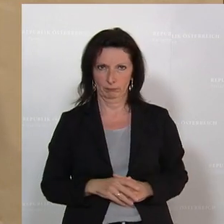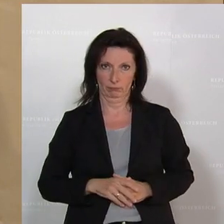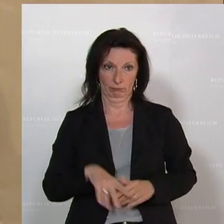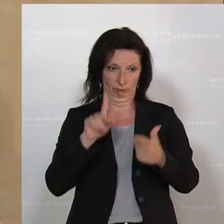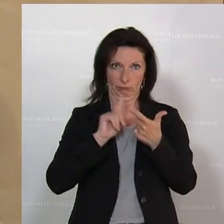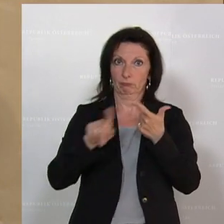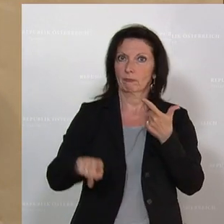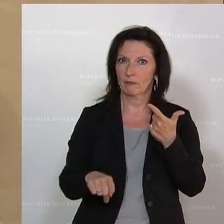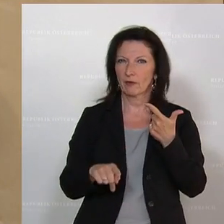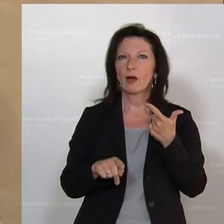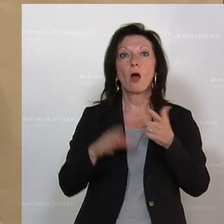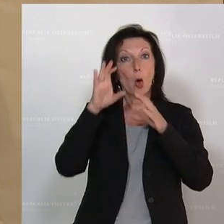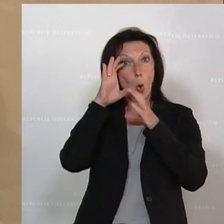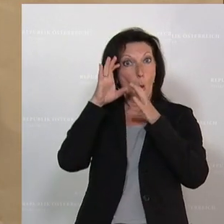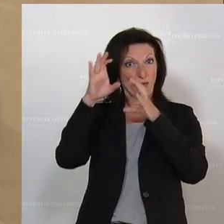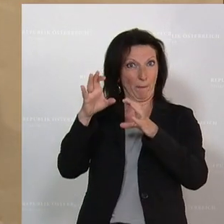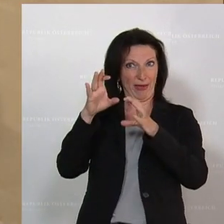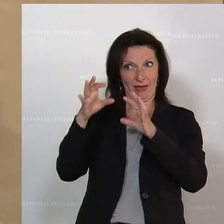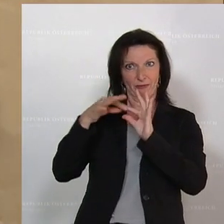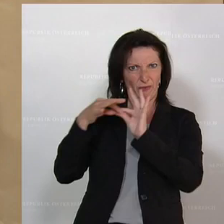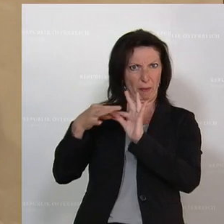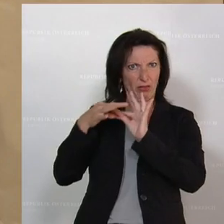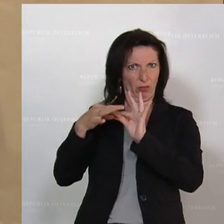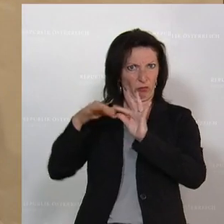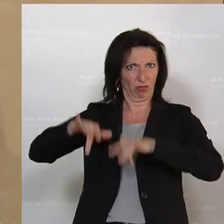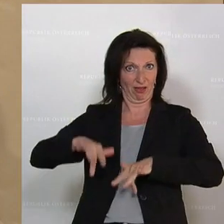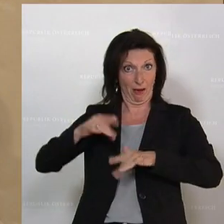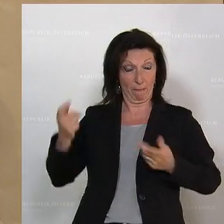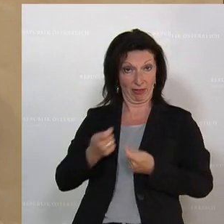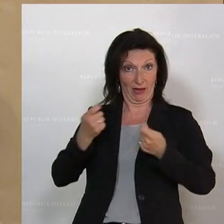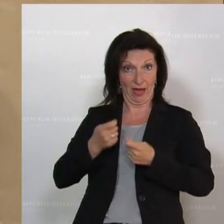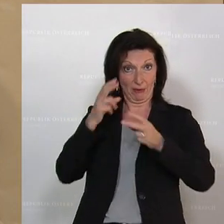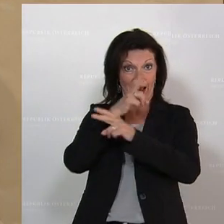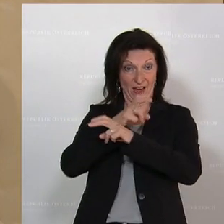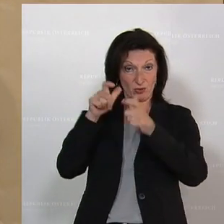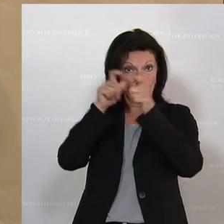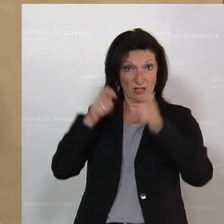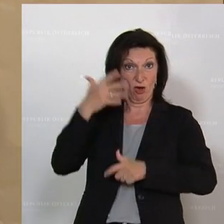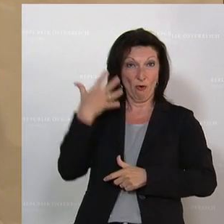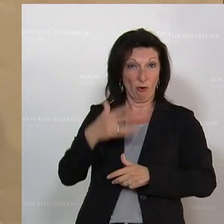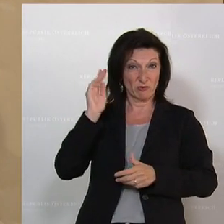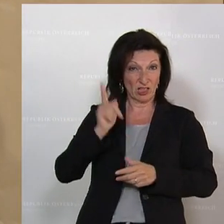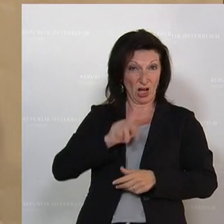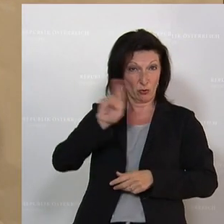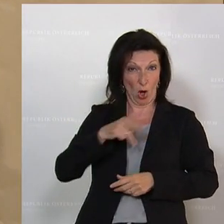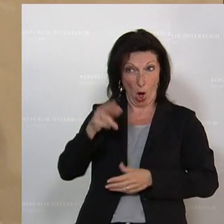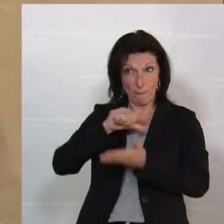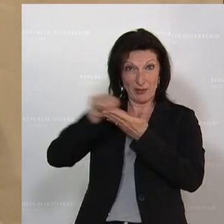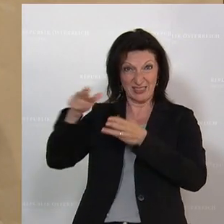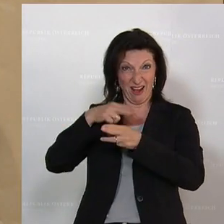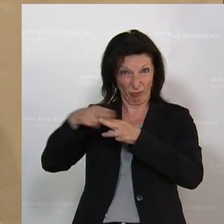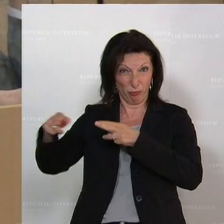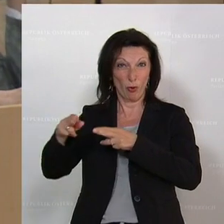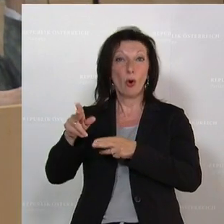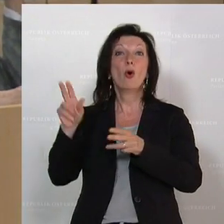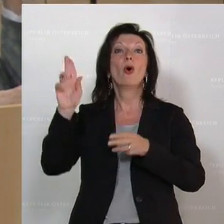eines ÖVP-nahen Betreibers aus dem Raiffeisenkonzern, 50.000 Euro an die Kurz-ÖVP. Und wir haben